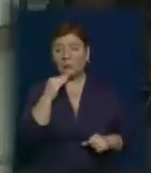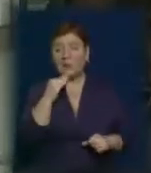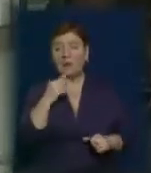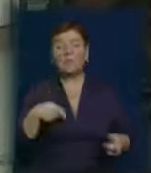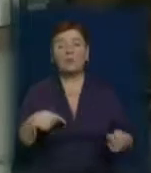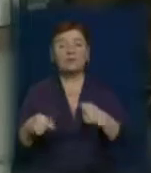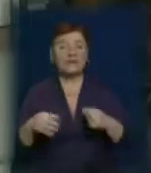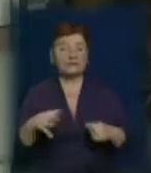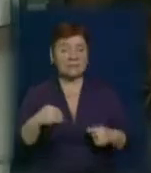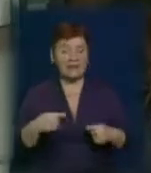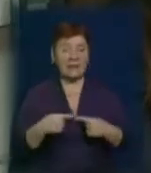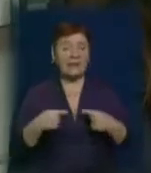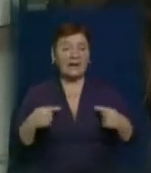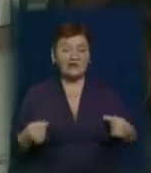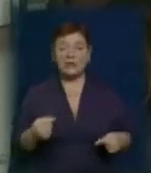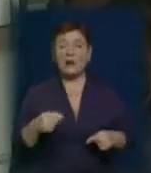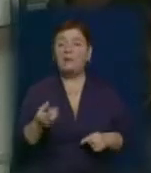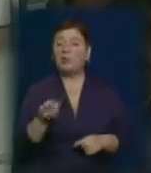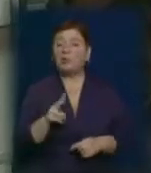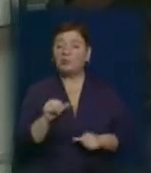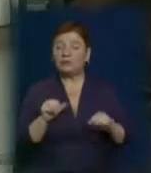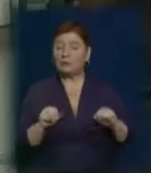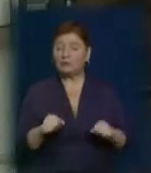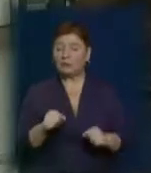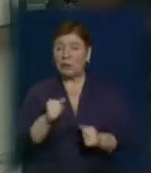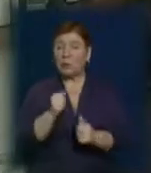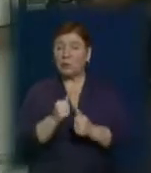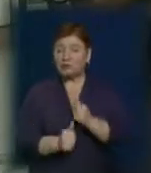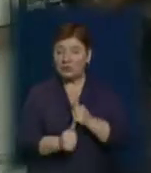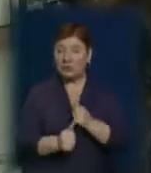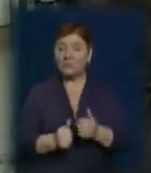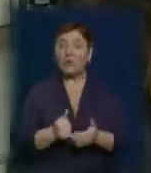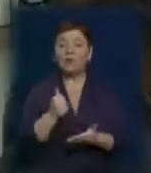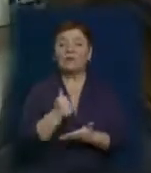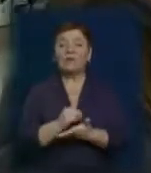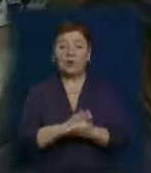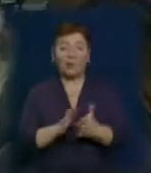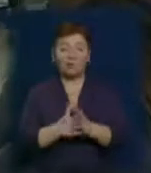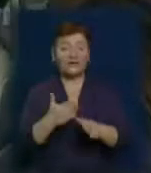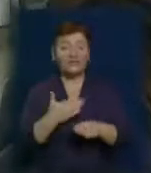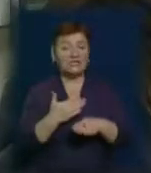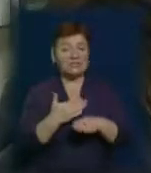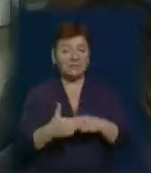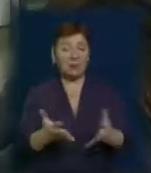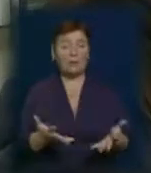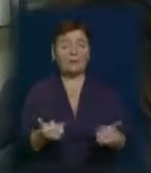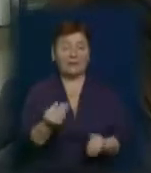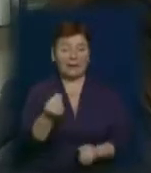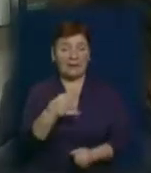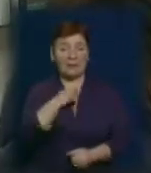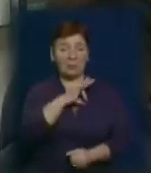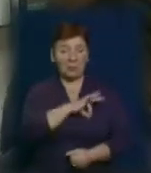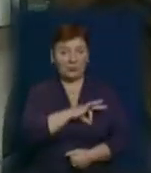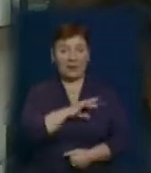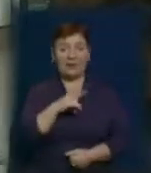продавати свої речі. Приходити може кожна головна умова цього благодійного заходу, що частина отриманого прибутку віддається